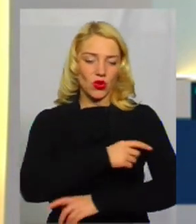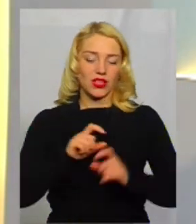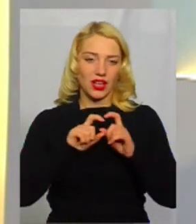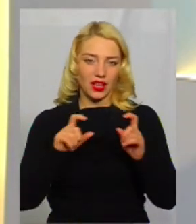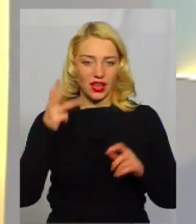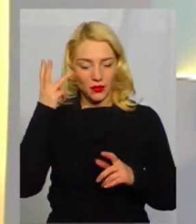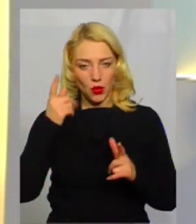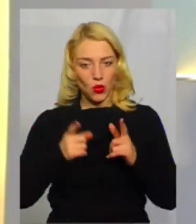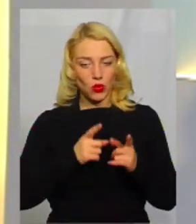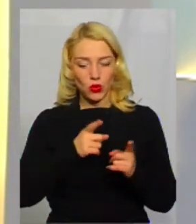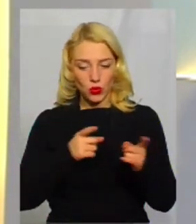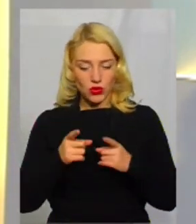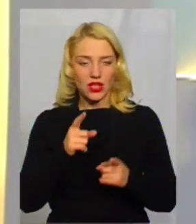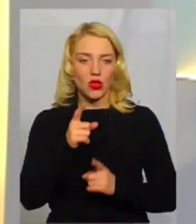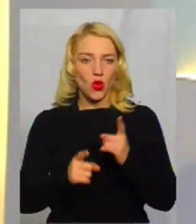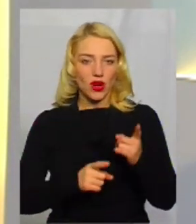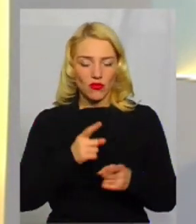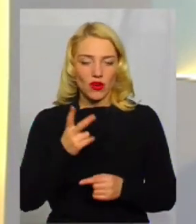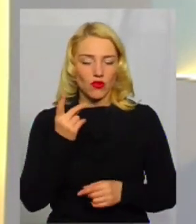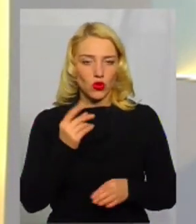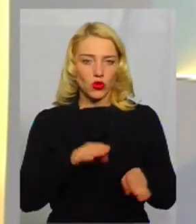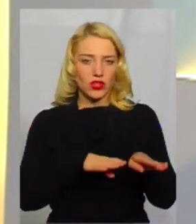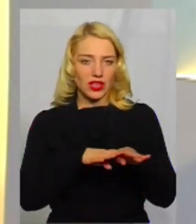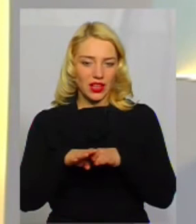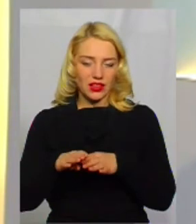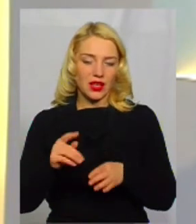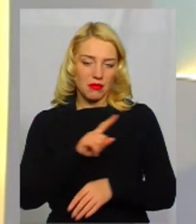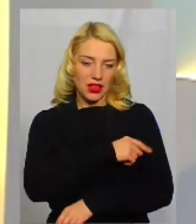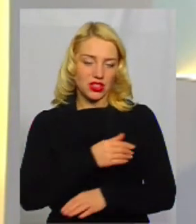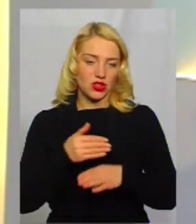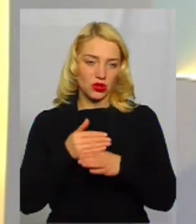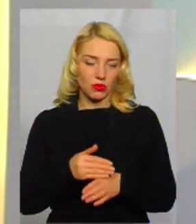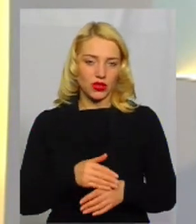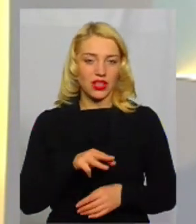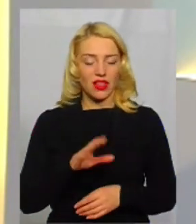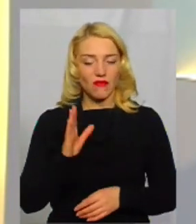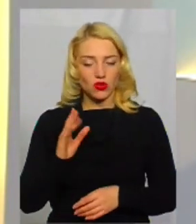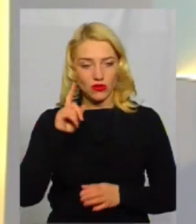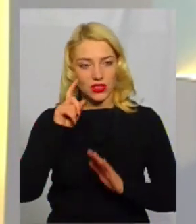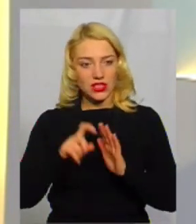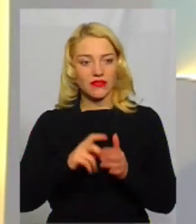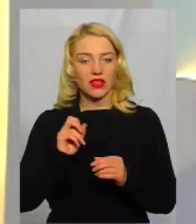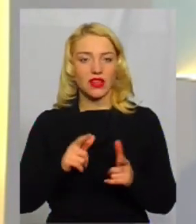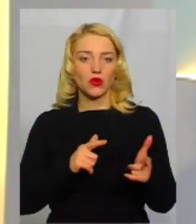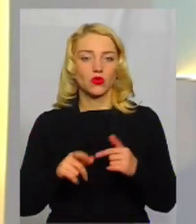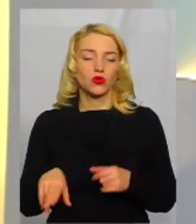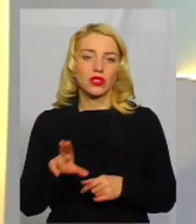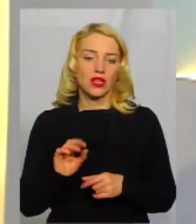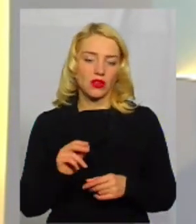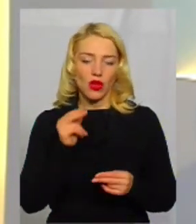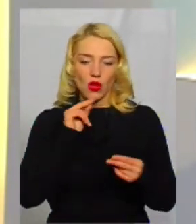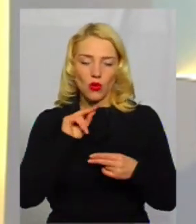Хмельниччини готуються до реформи вторинної ланки медичної допомоги. Тетяна Воросова дізнавалася, як готується до